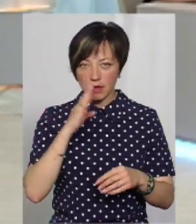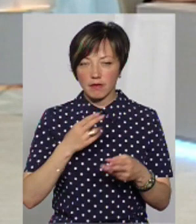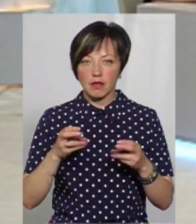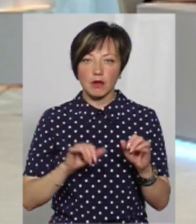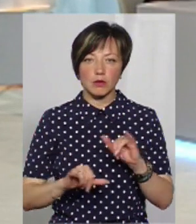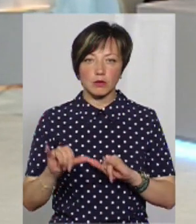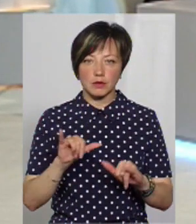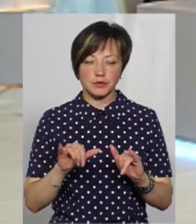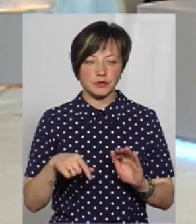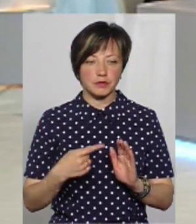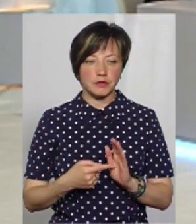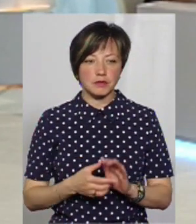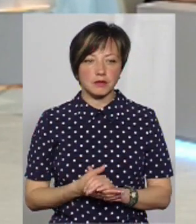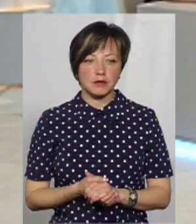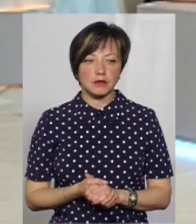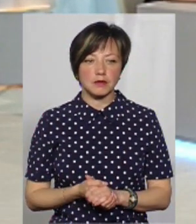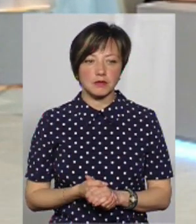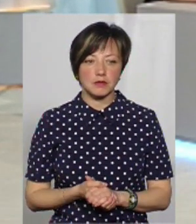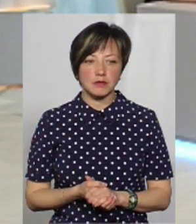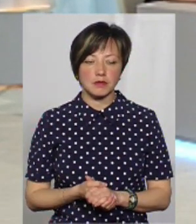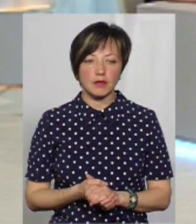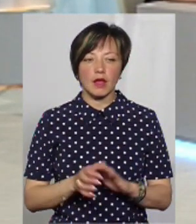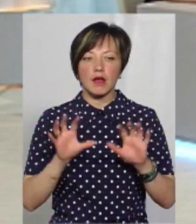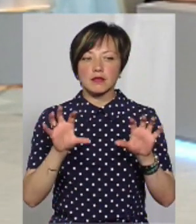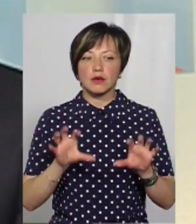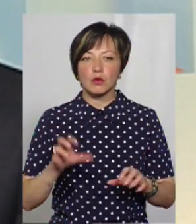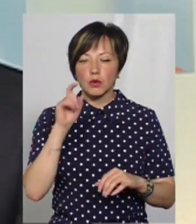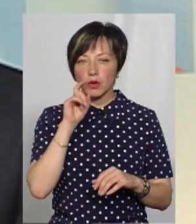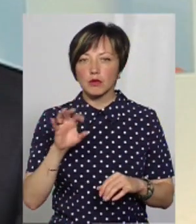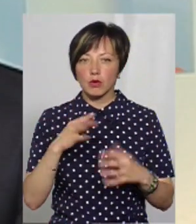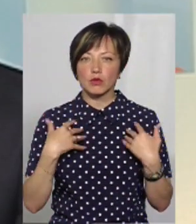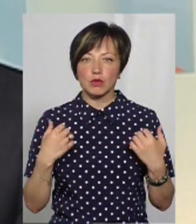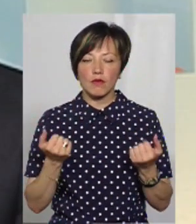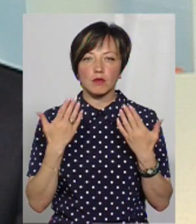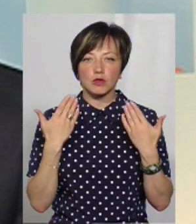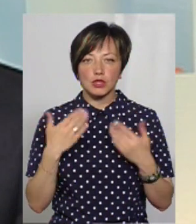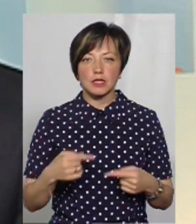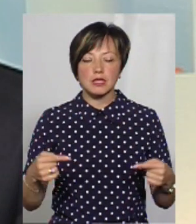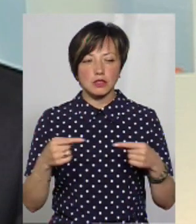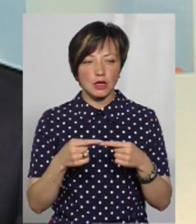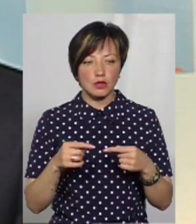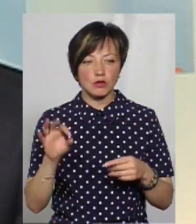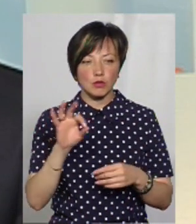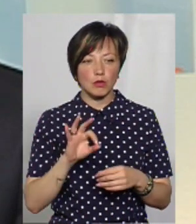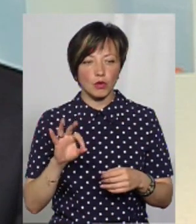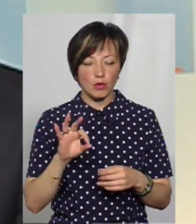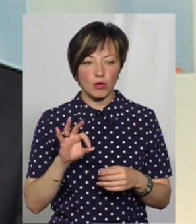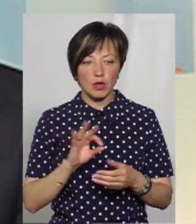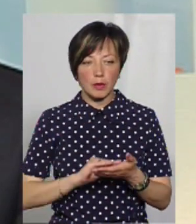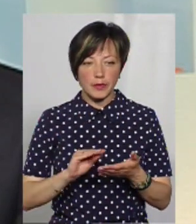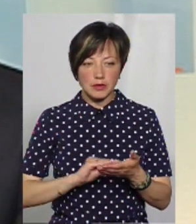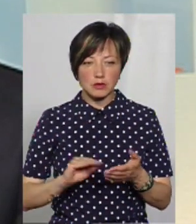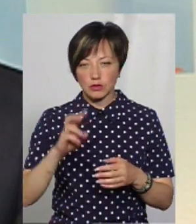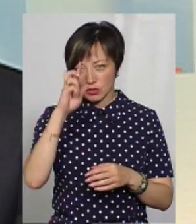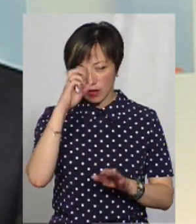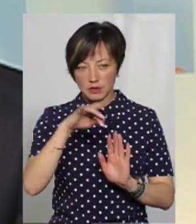їхні діти можуть відпочивати? В законі України про оздоровлення та відпочинок зазначено про те, що